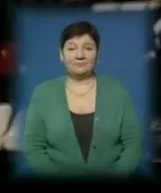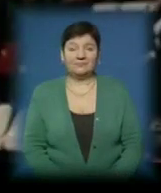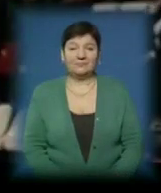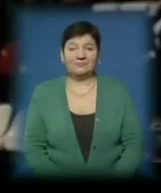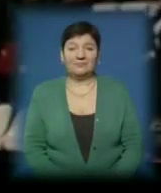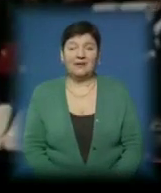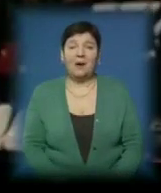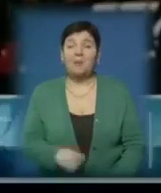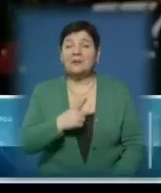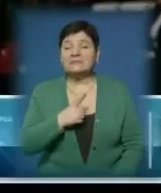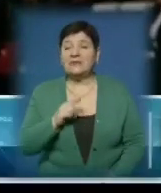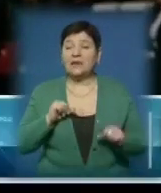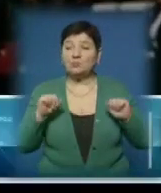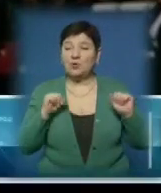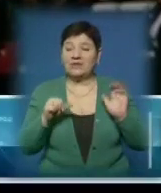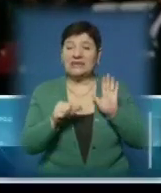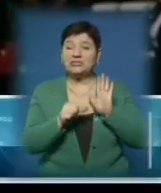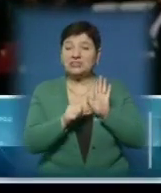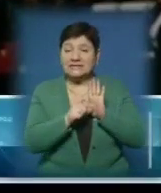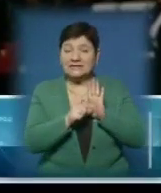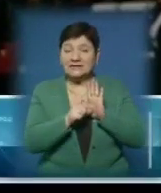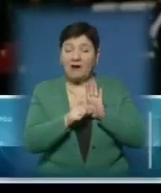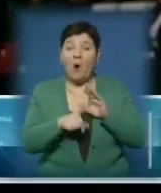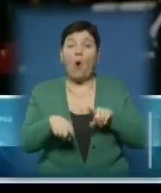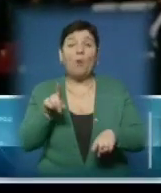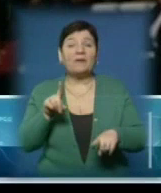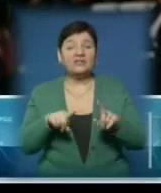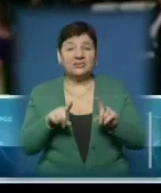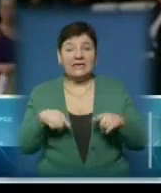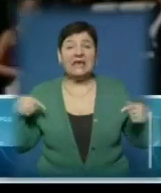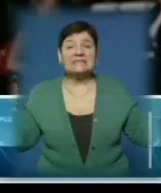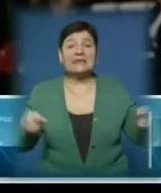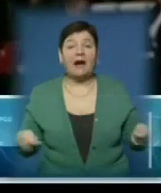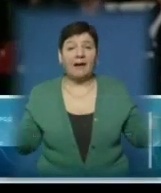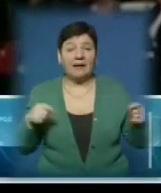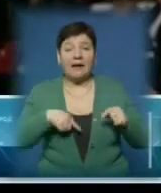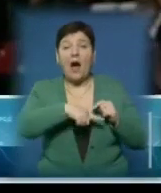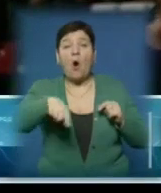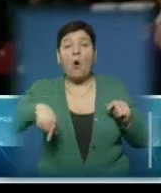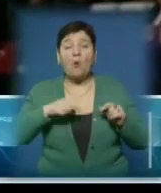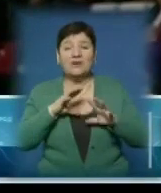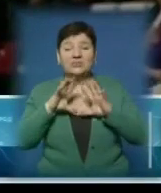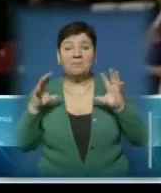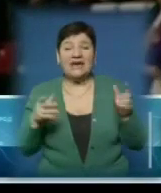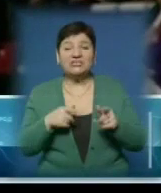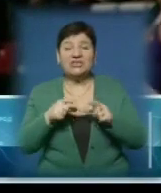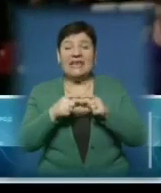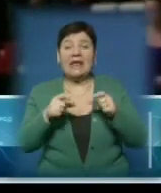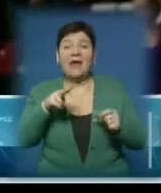Мастера спорту показують свої шість упражнений. Упражнення без предмета, скакалка, обруч, м'яч, булава, лента.